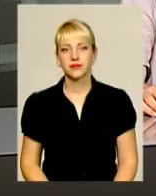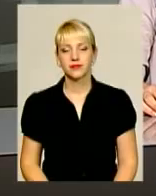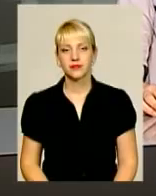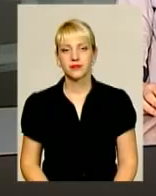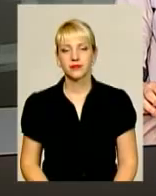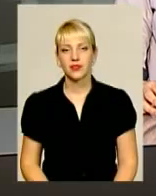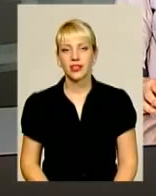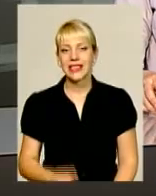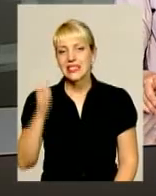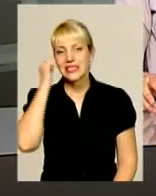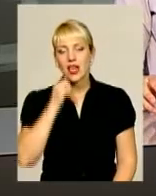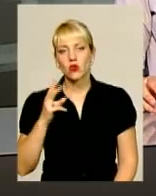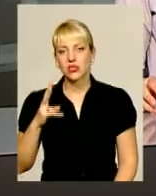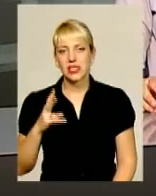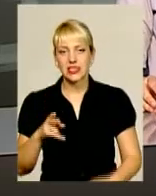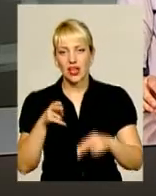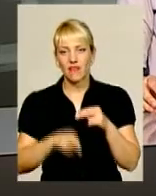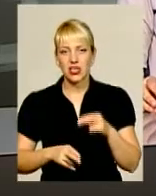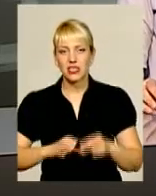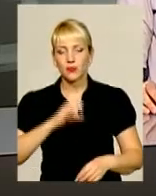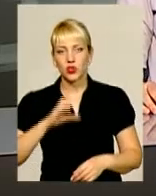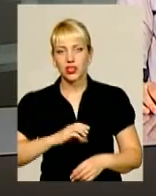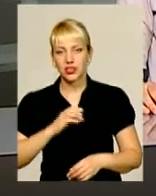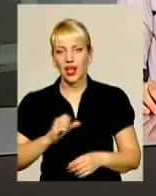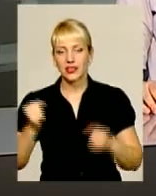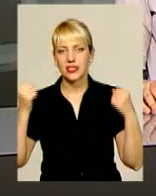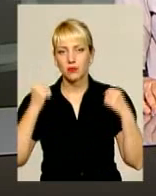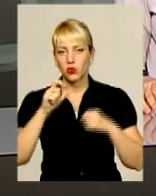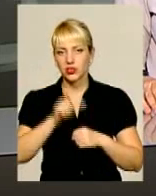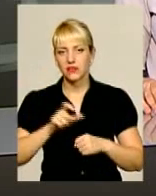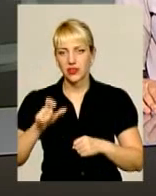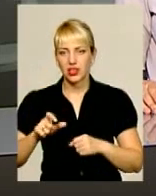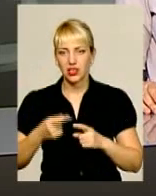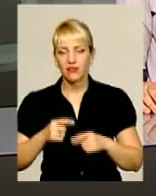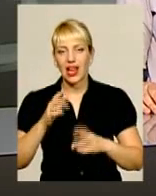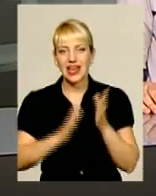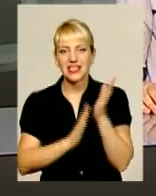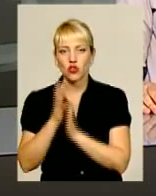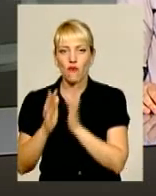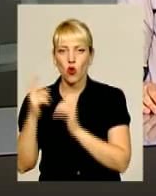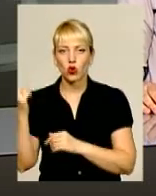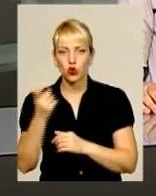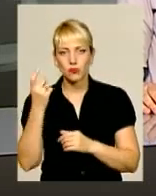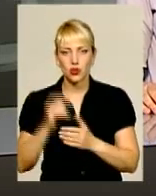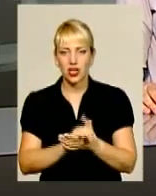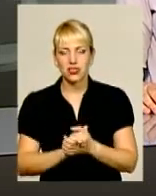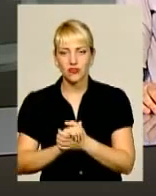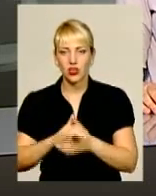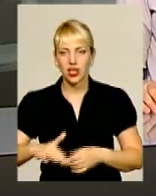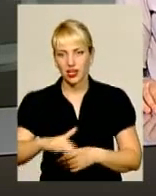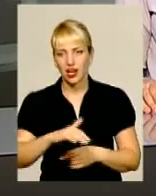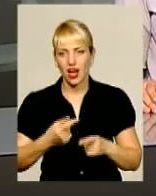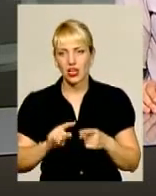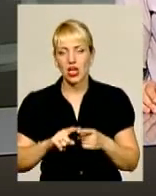У Старокостянтинові завершилася Спартакіада працівників лісового господарства краю. За її підсумками,